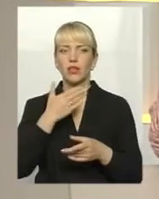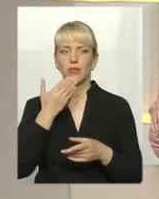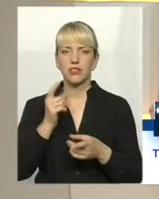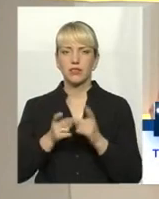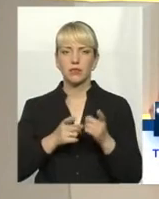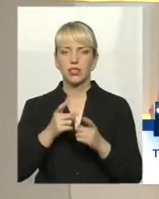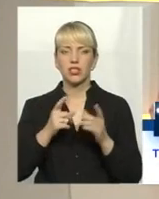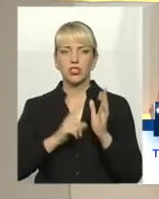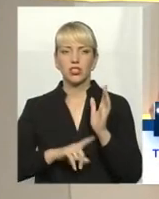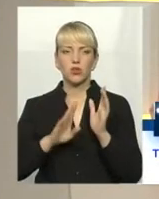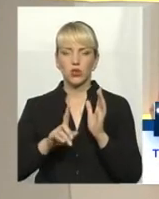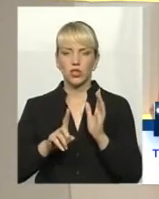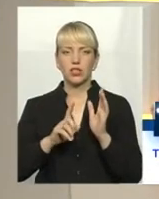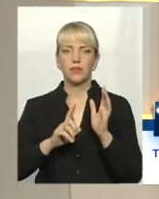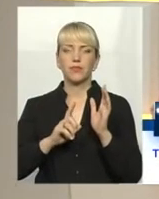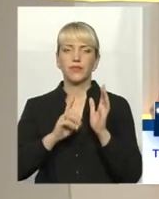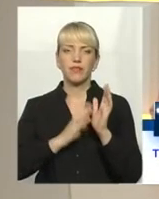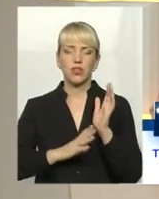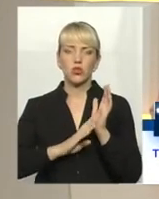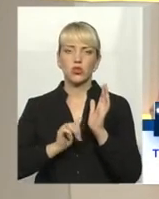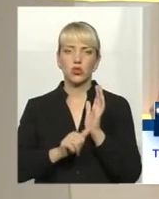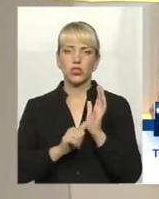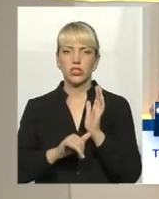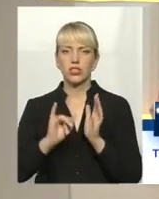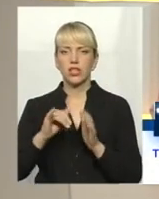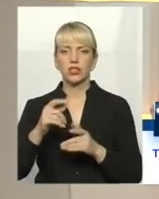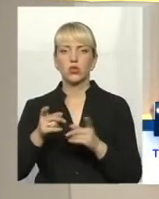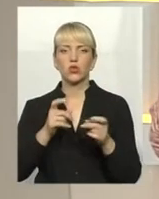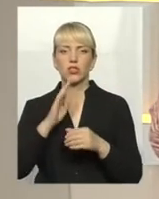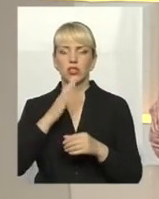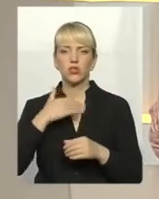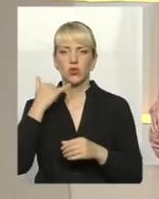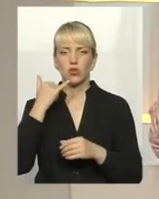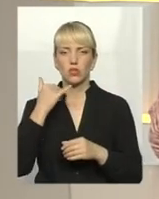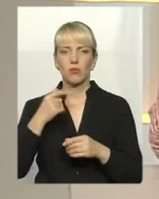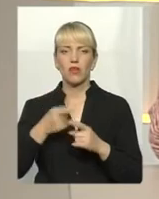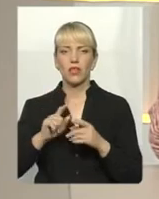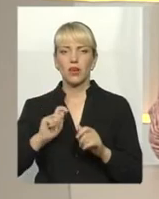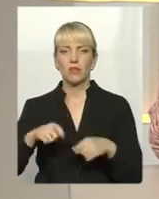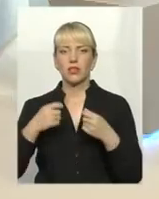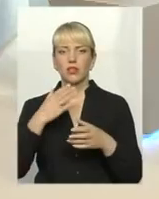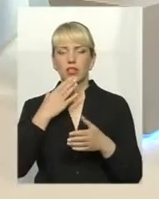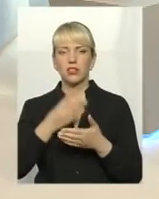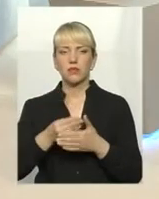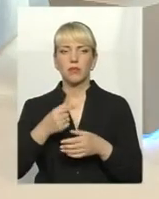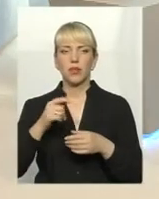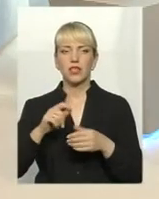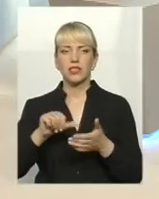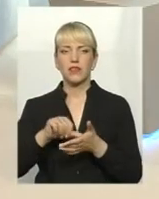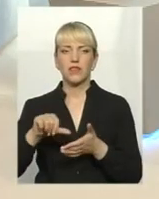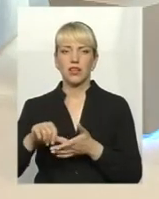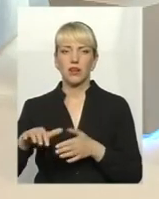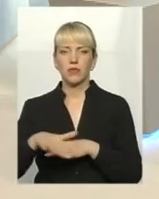619060. Долучайтесь до нашої розмови, а я передаю слово представникам територіальних